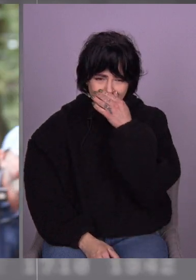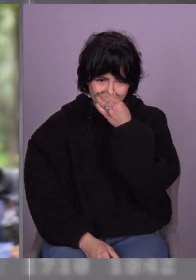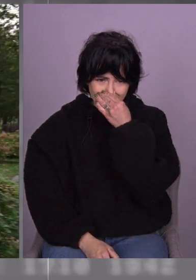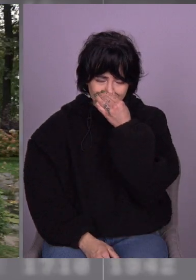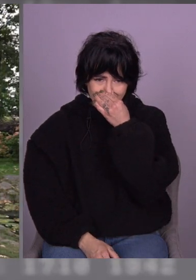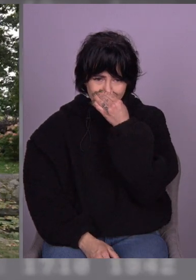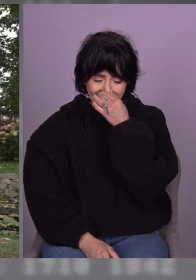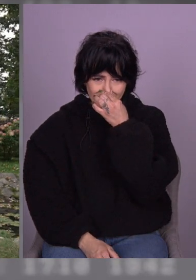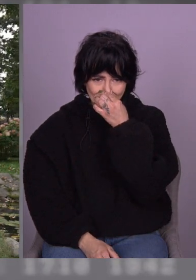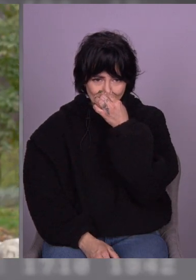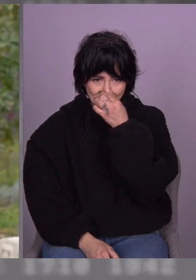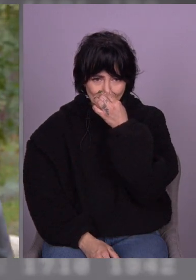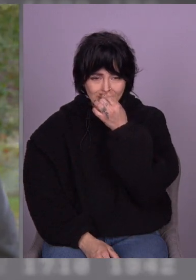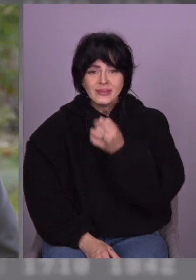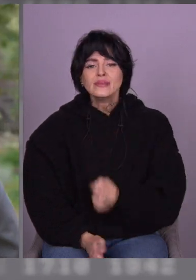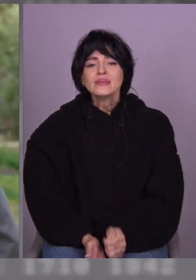О, тато!